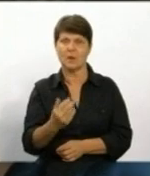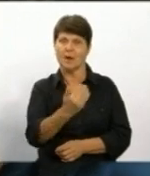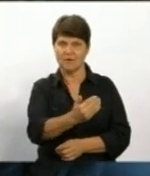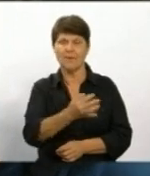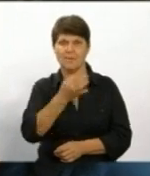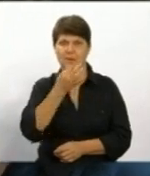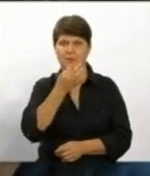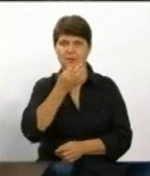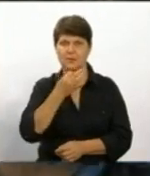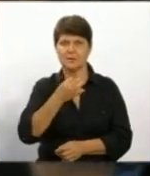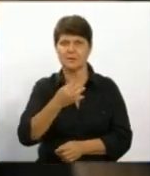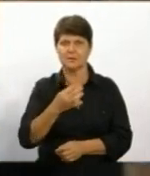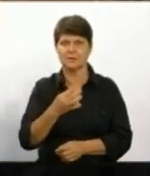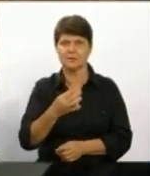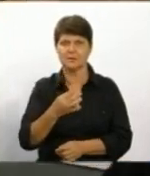відчині 10 метрів?